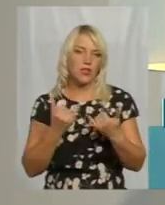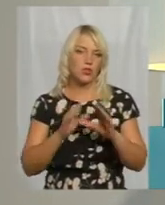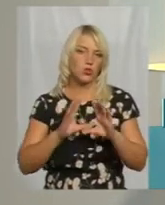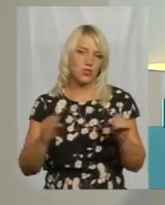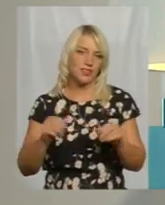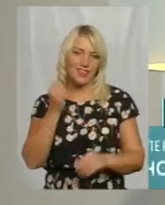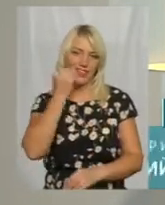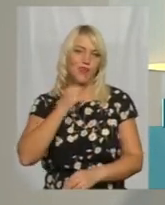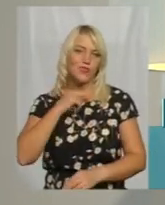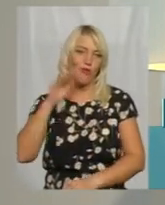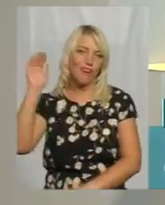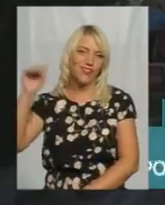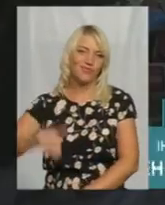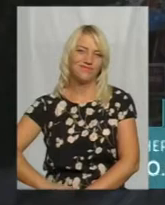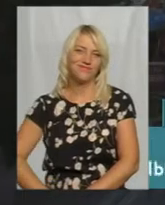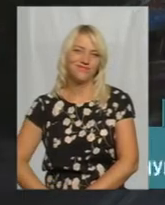все. Всім дякую за увагу.